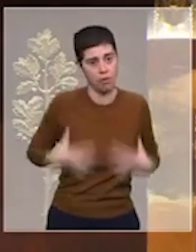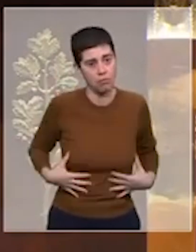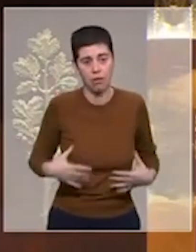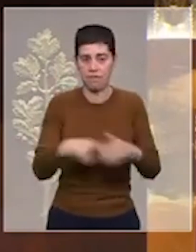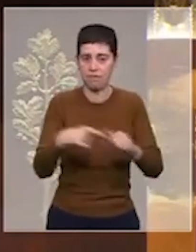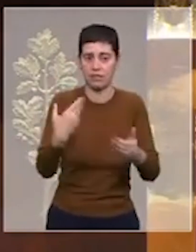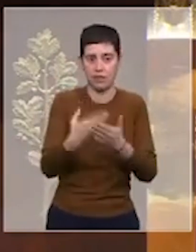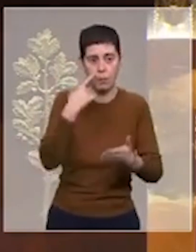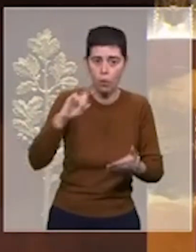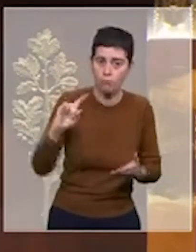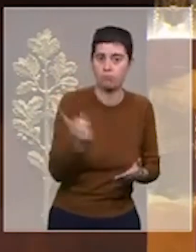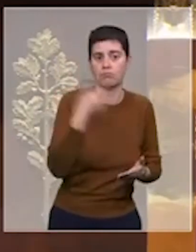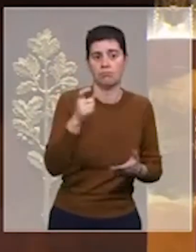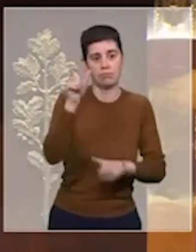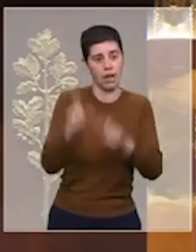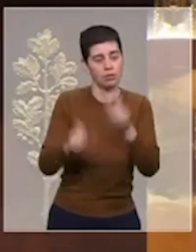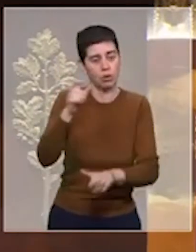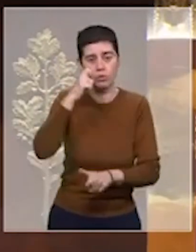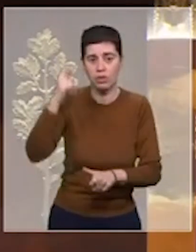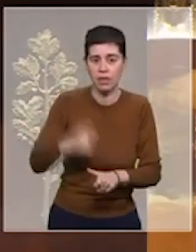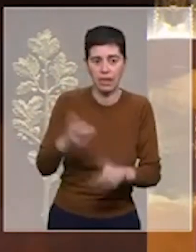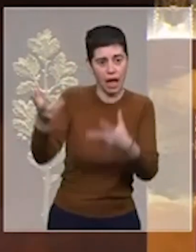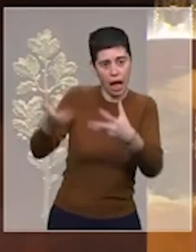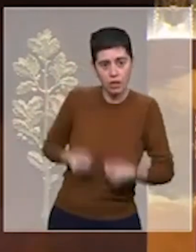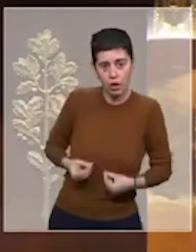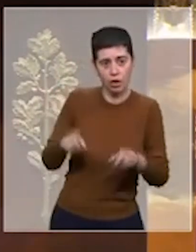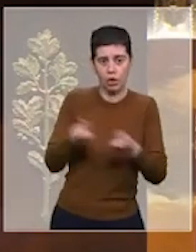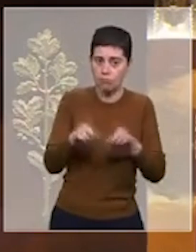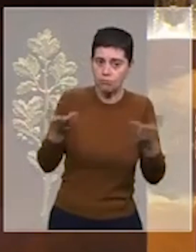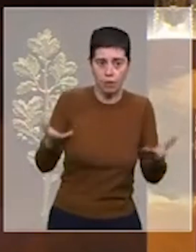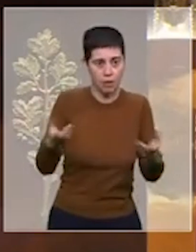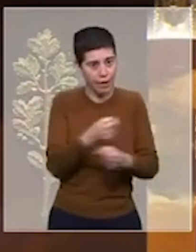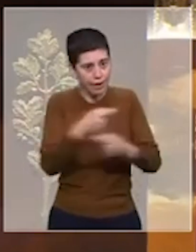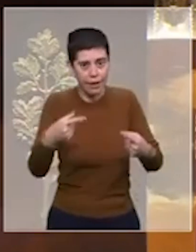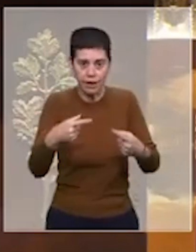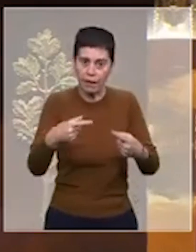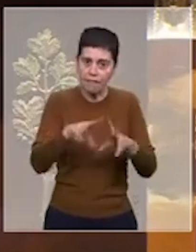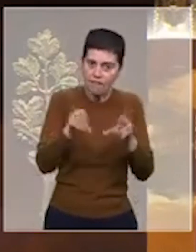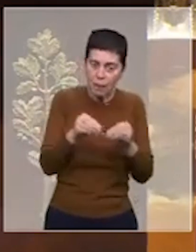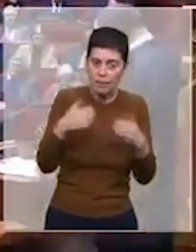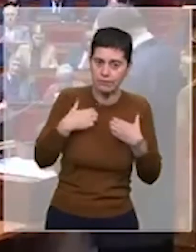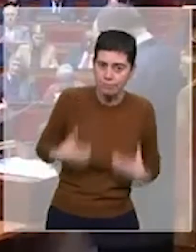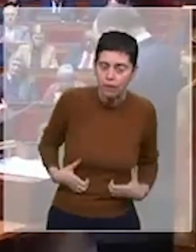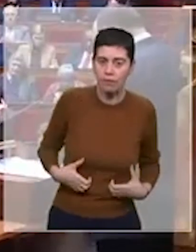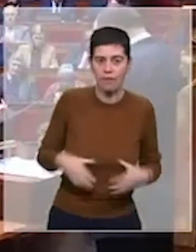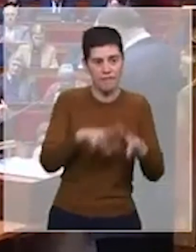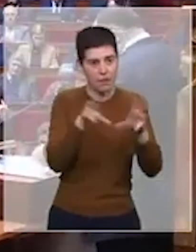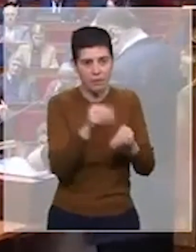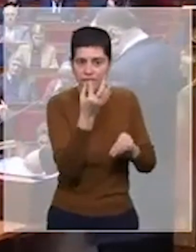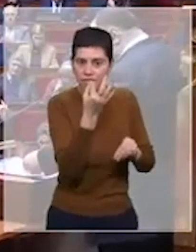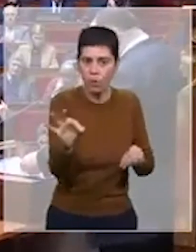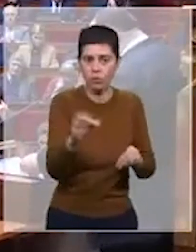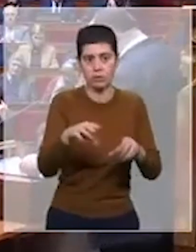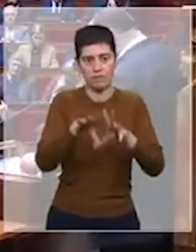'égard de nos concitoyens. Vous les avez accueillis comme les membres de votre propre famille, de la famille française, de la famille